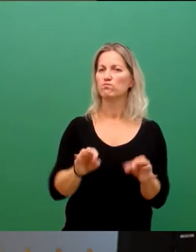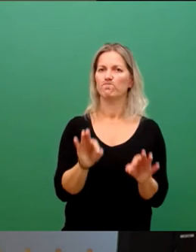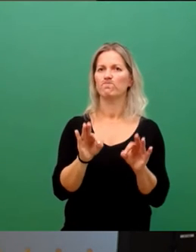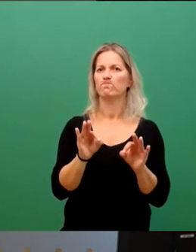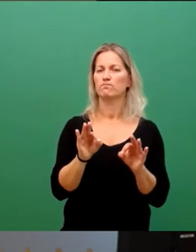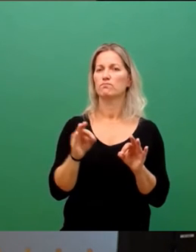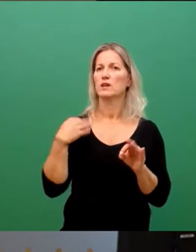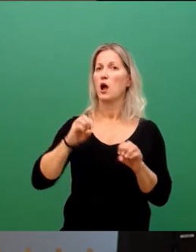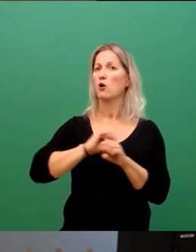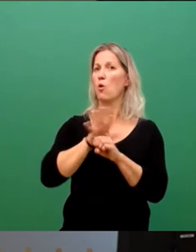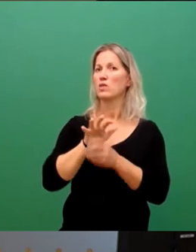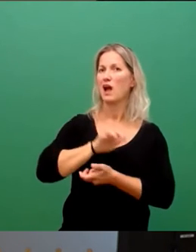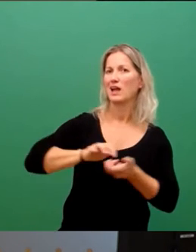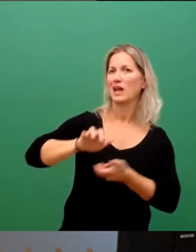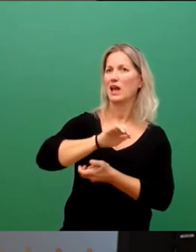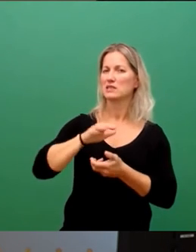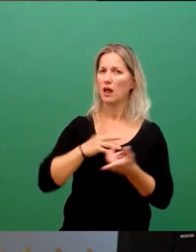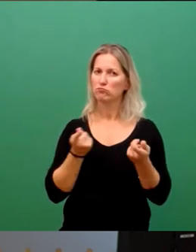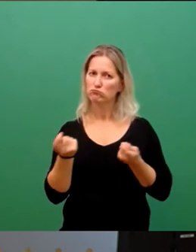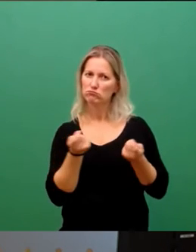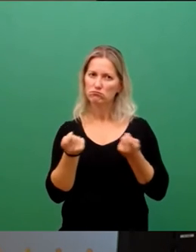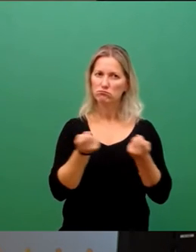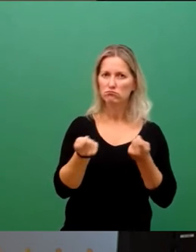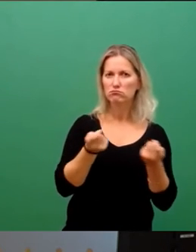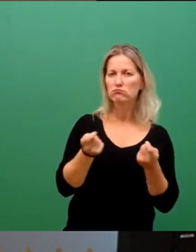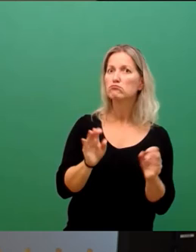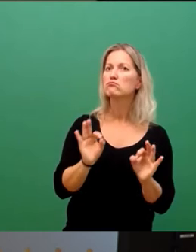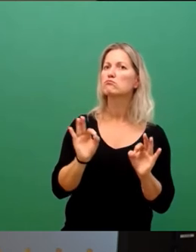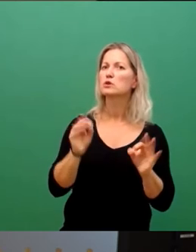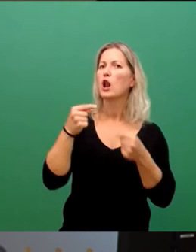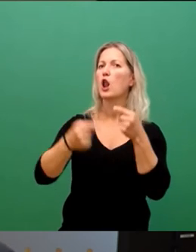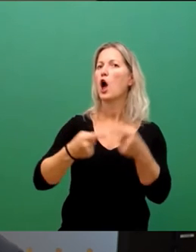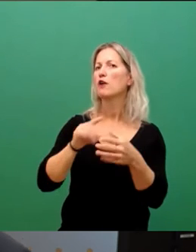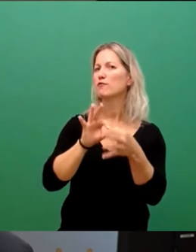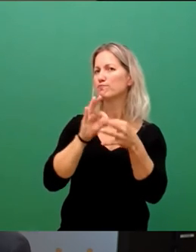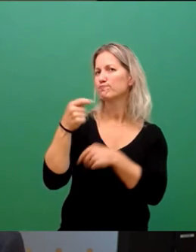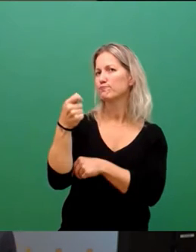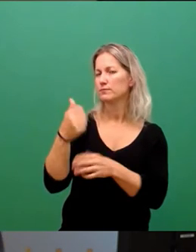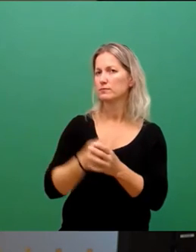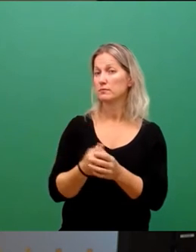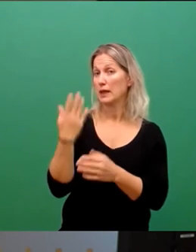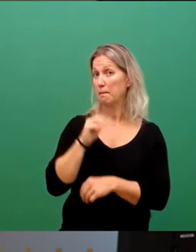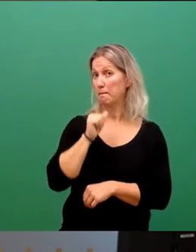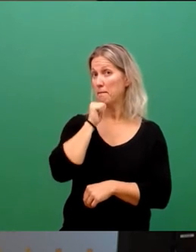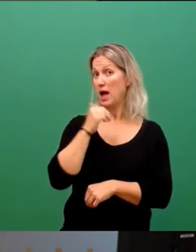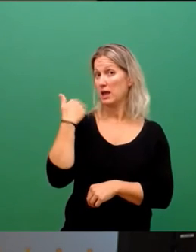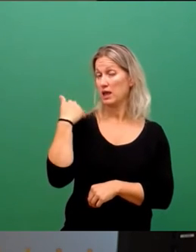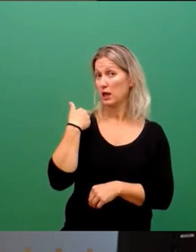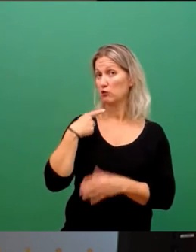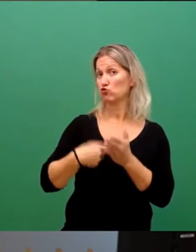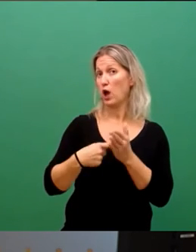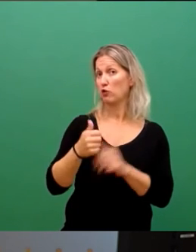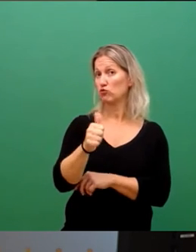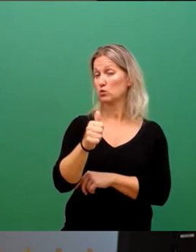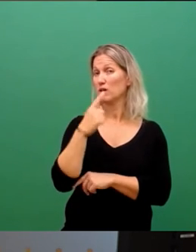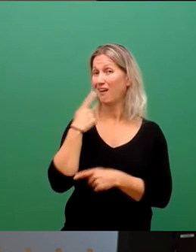-Krise gesteuert sind. Auf Grundlage der Steuerschätzung vom Mai rechnen wir mit Gewerbesteuereinnahmen von